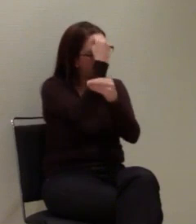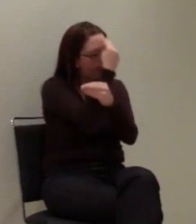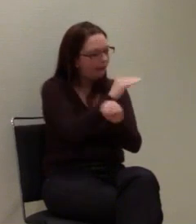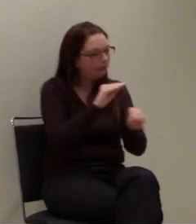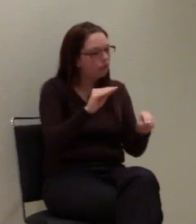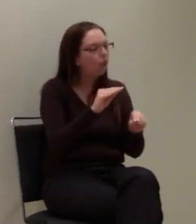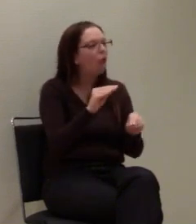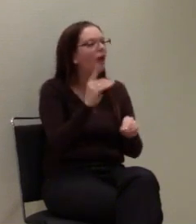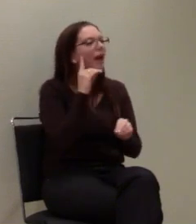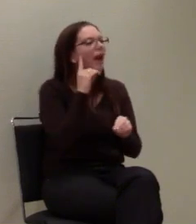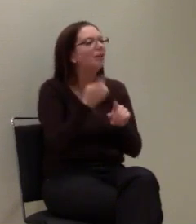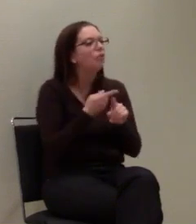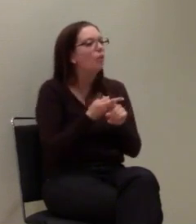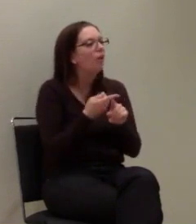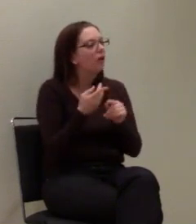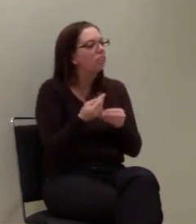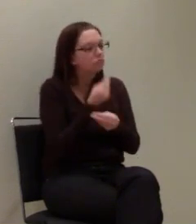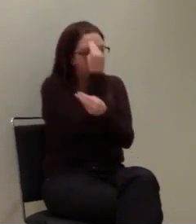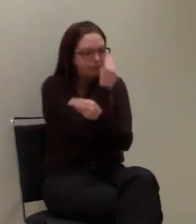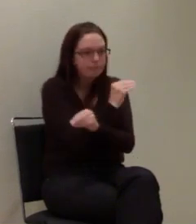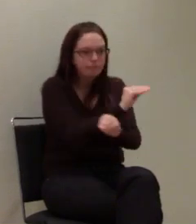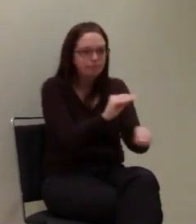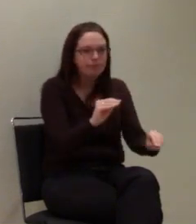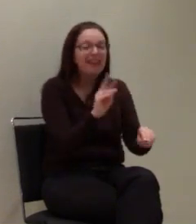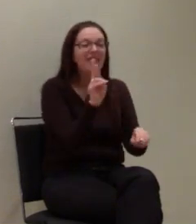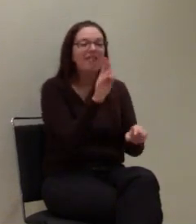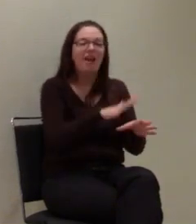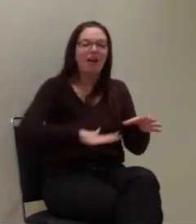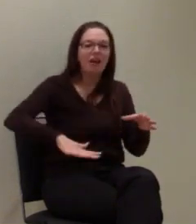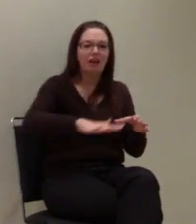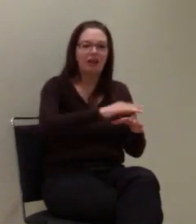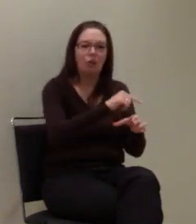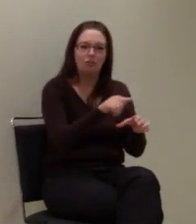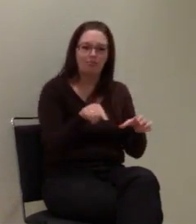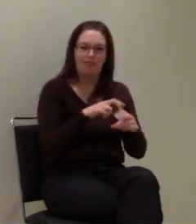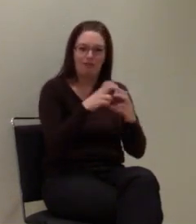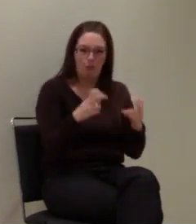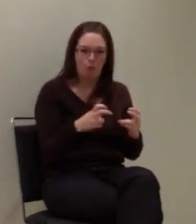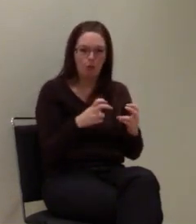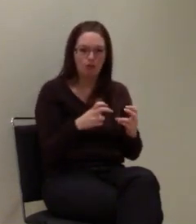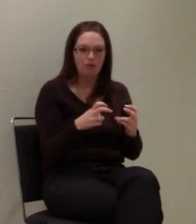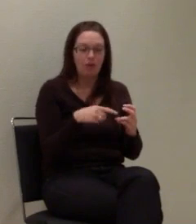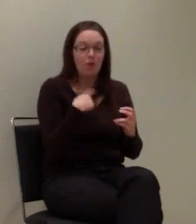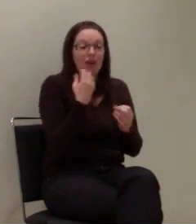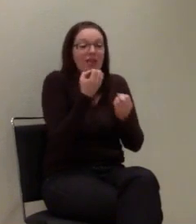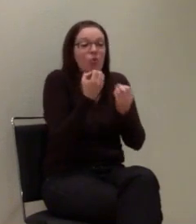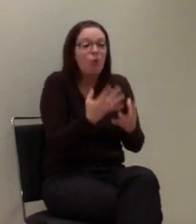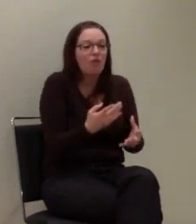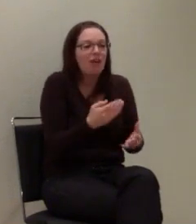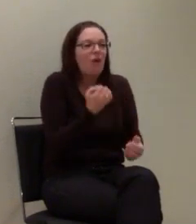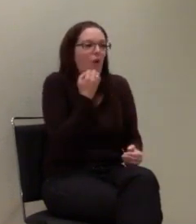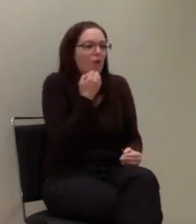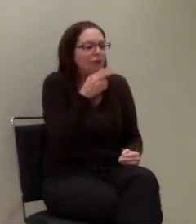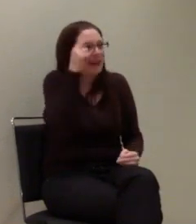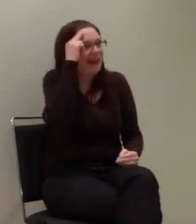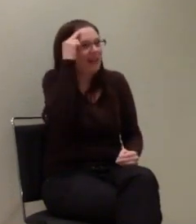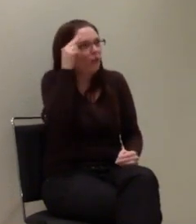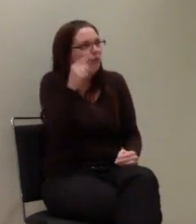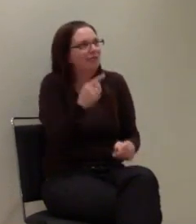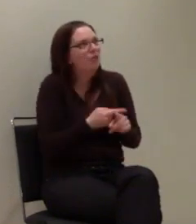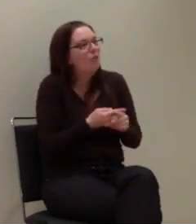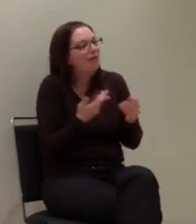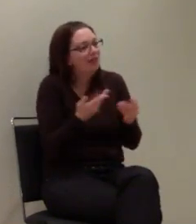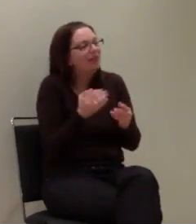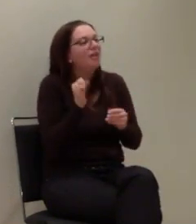sodass Menschen in dieser Region, die sich hoffentlich an diese Handynummer erinnern, dann auch dorthin Notruf-SMS absetzen können. Aber das geht